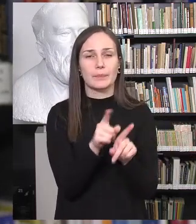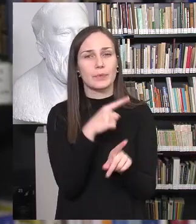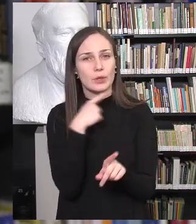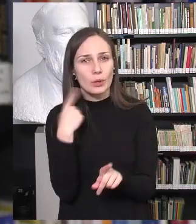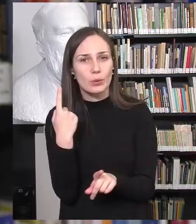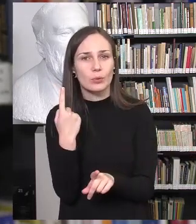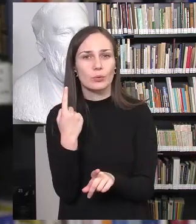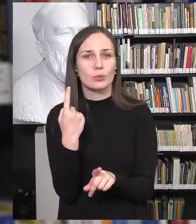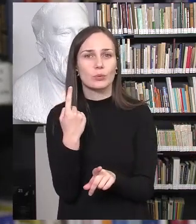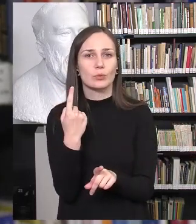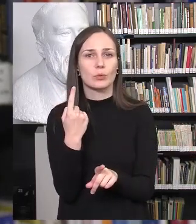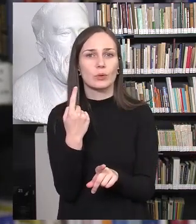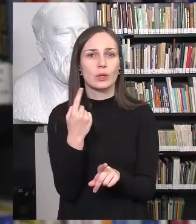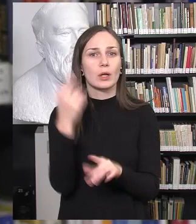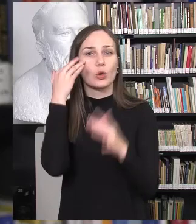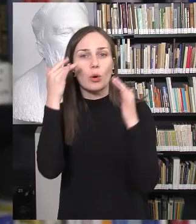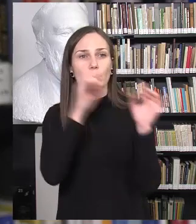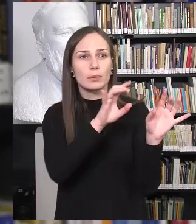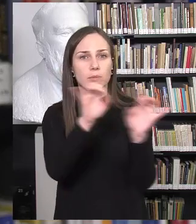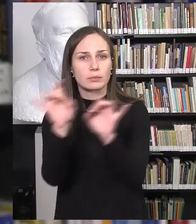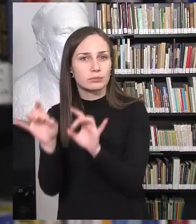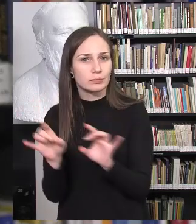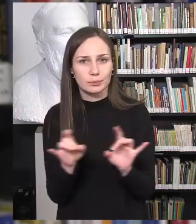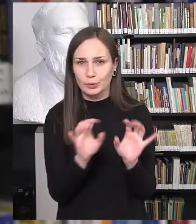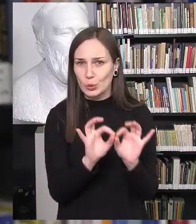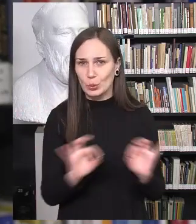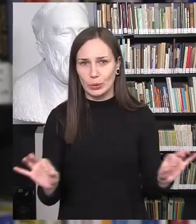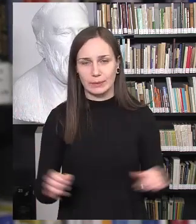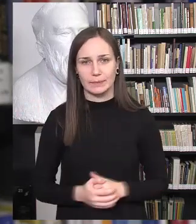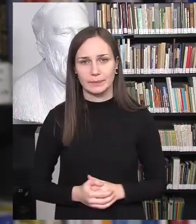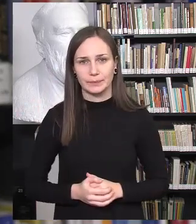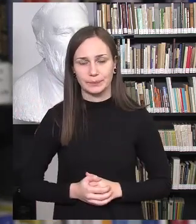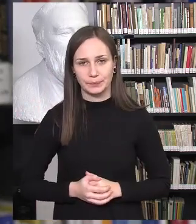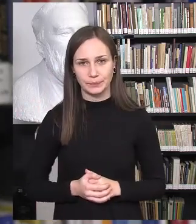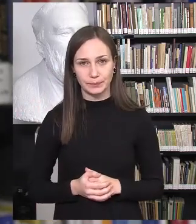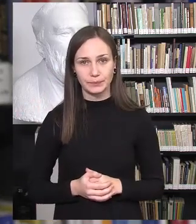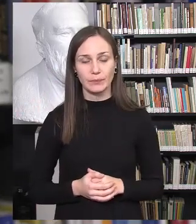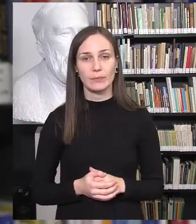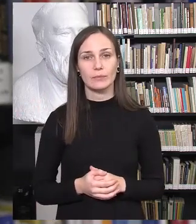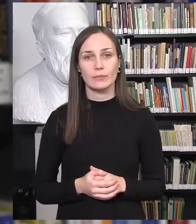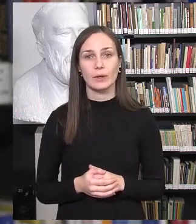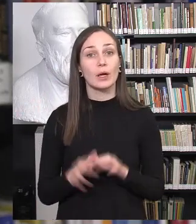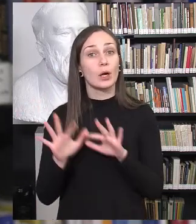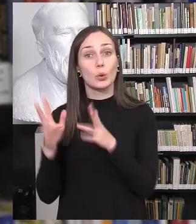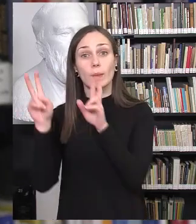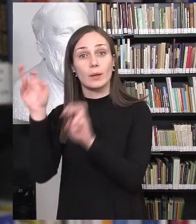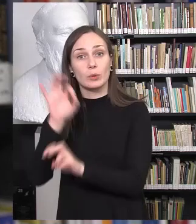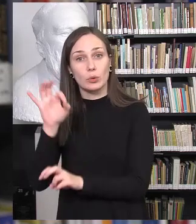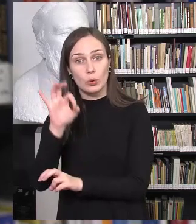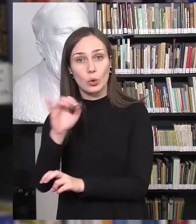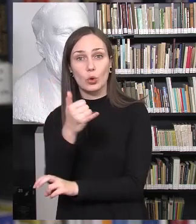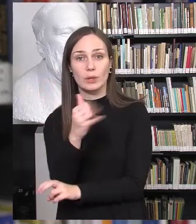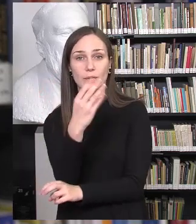daug skirtingas momones turinčių žmonių būtų įsijungę. Tai yra viena. Jeigu kalbam apie